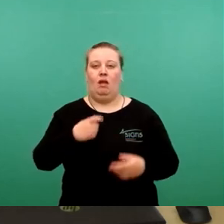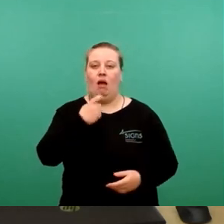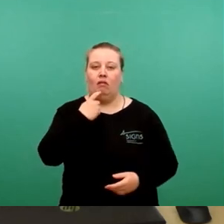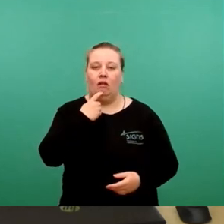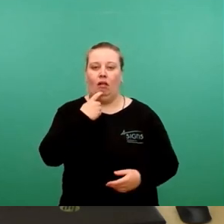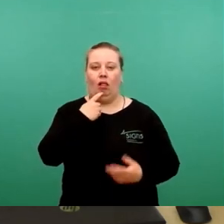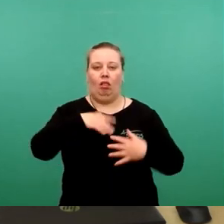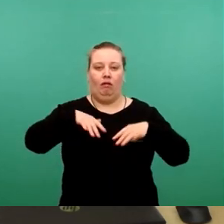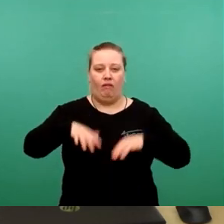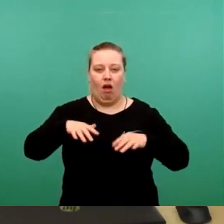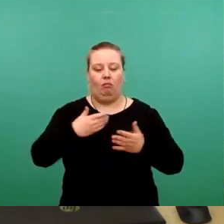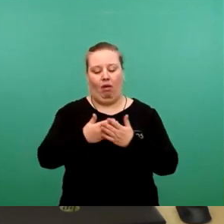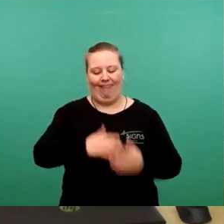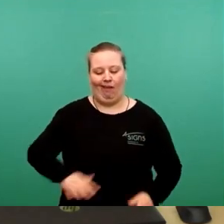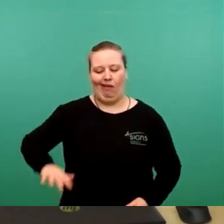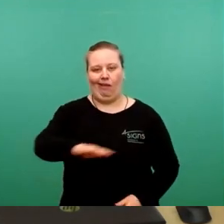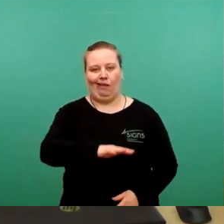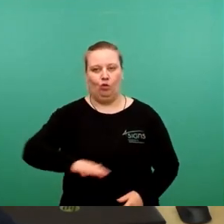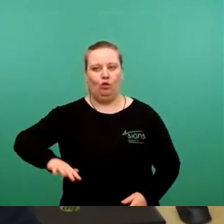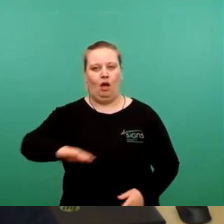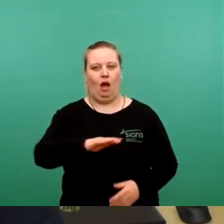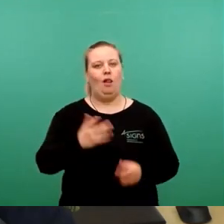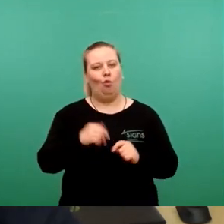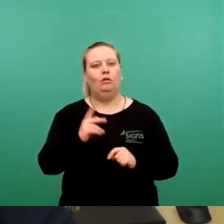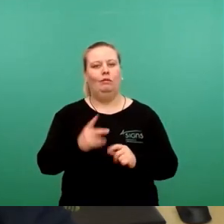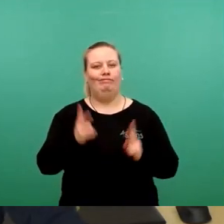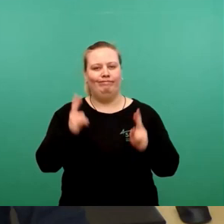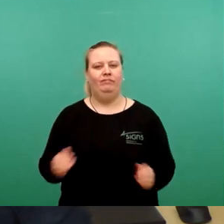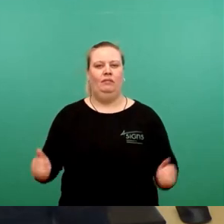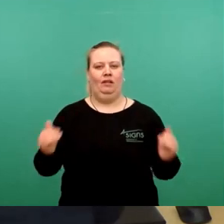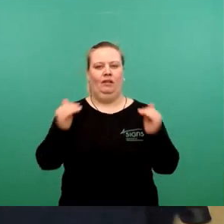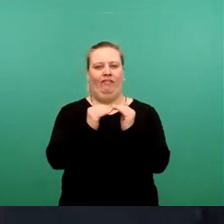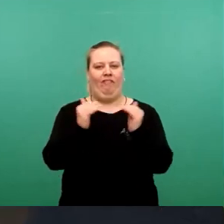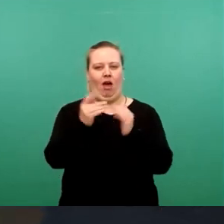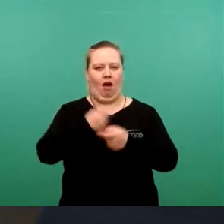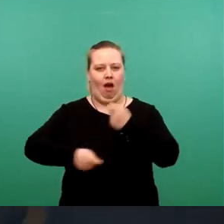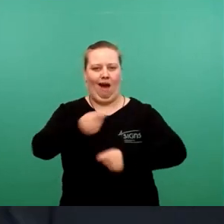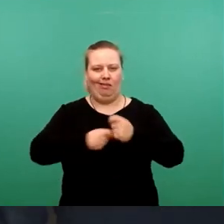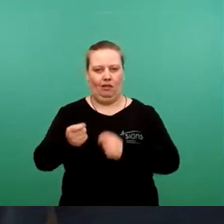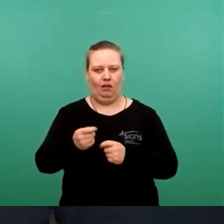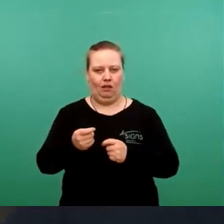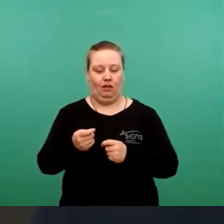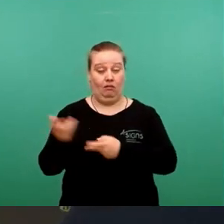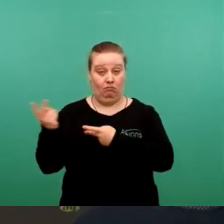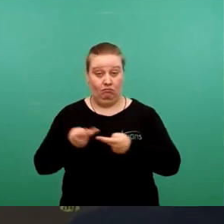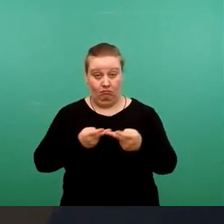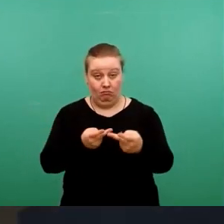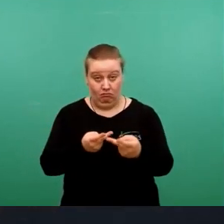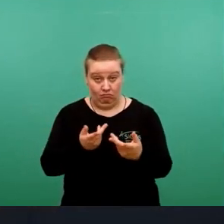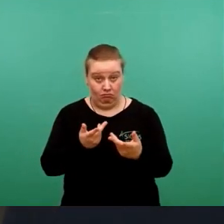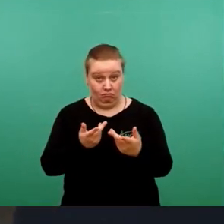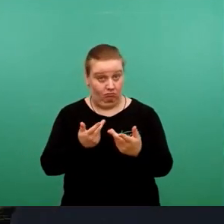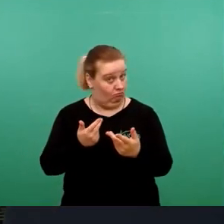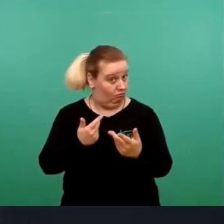aus Fairtrade zum Einsatz kommen. Meine Frage ist also, wie ist der aktuelle Stand der Umsetzung,